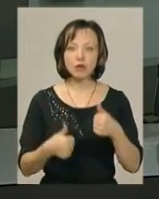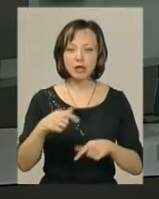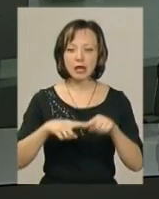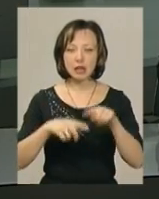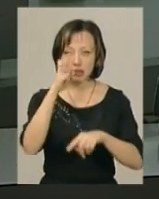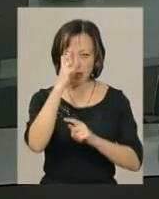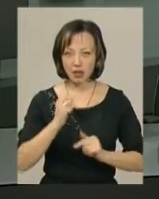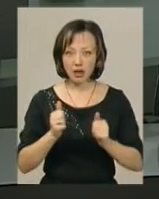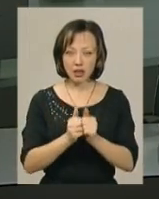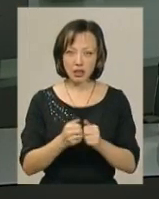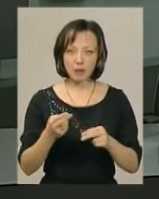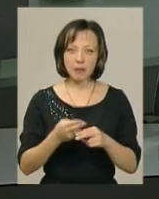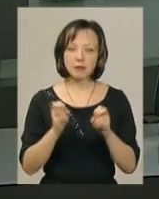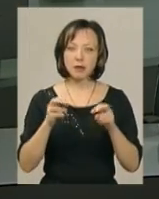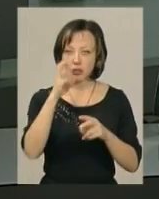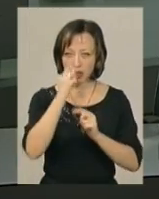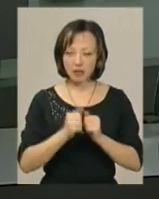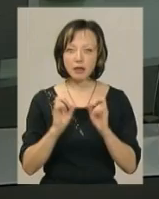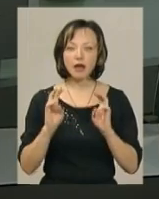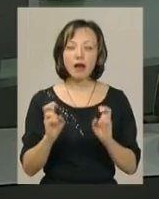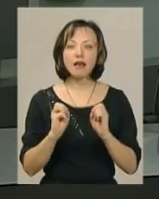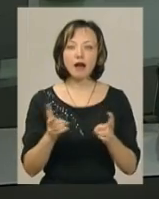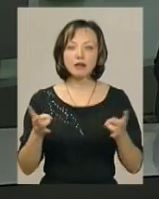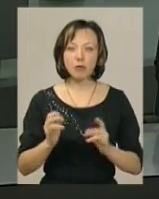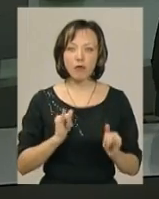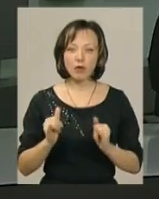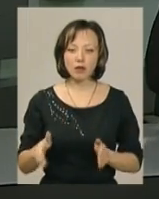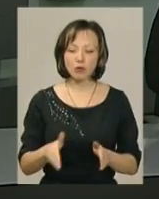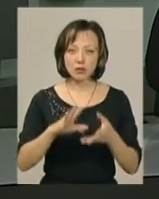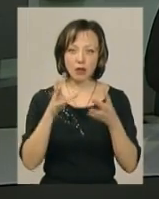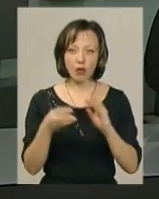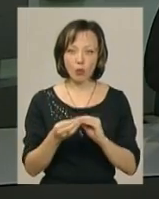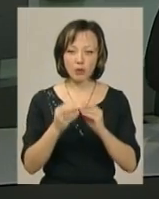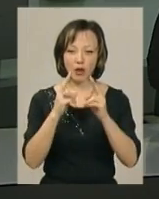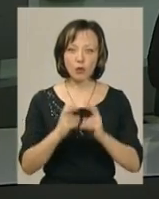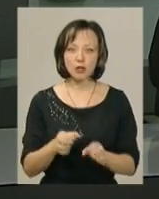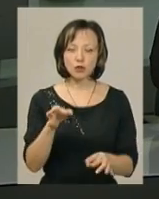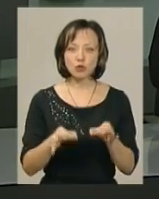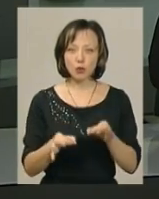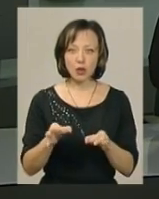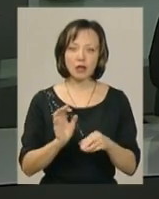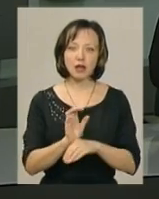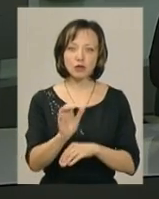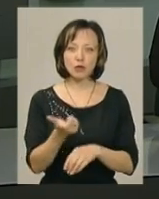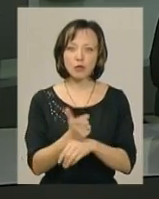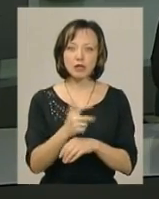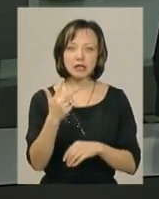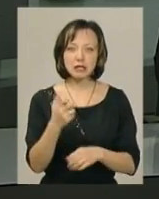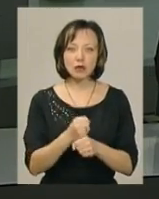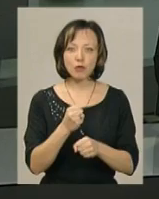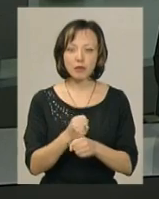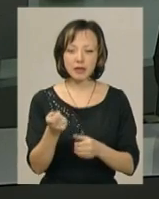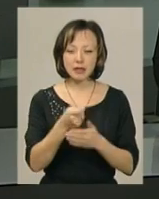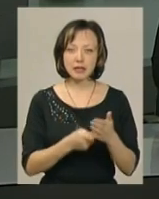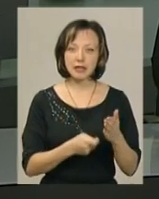«Рідна країна. Безпечна країна. Як треба поводитись на дорогах». Загалом на розгляд журі надійшло понад 300 робіт від дітей